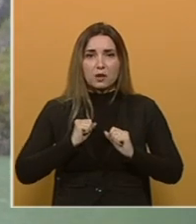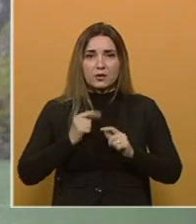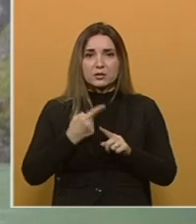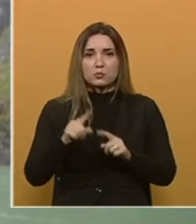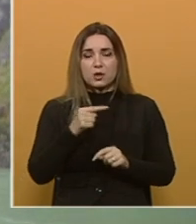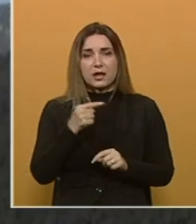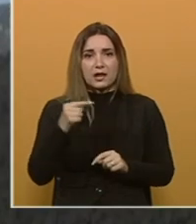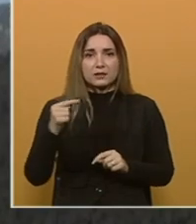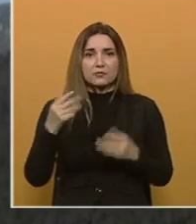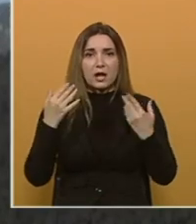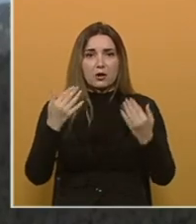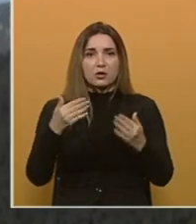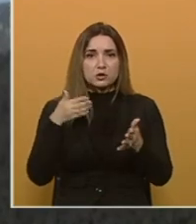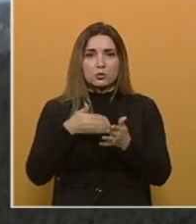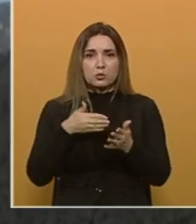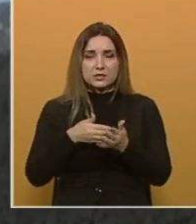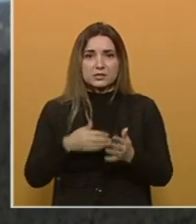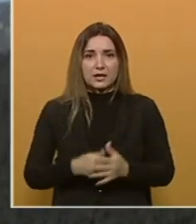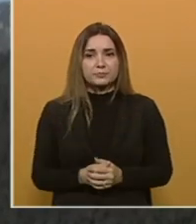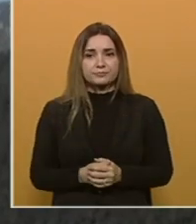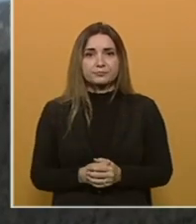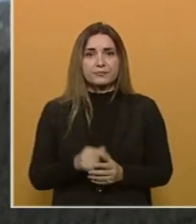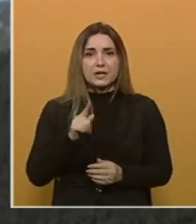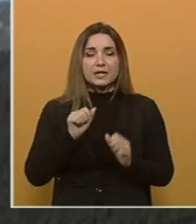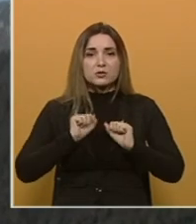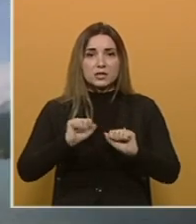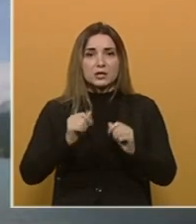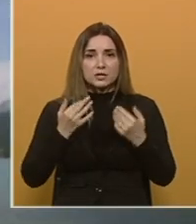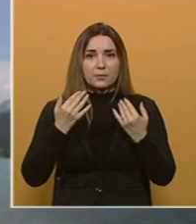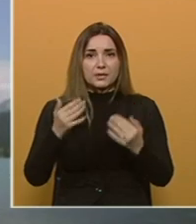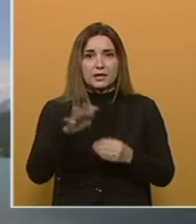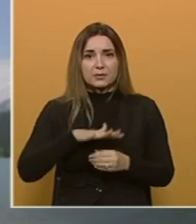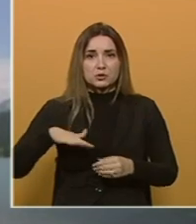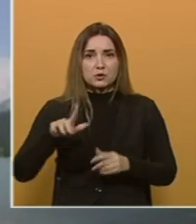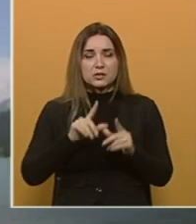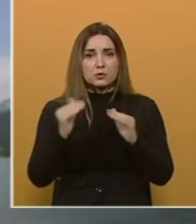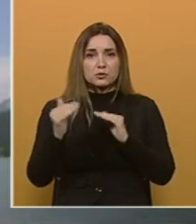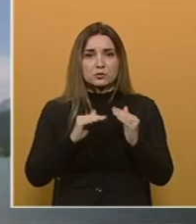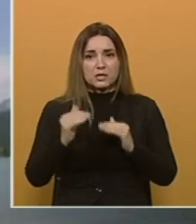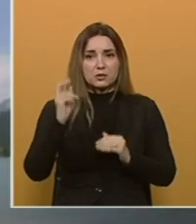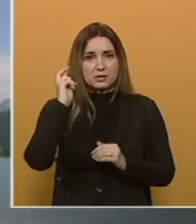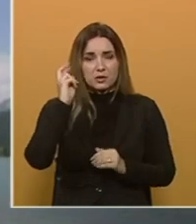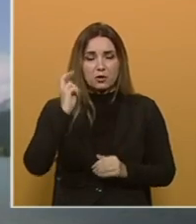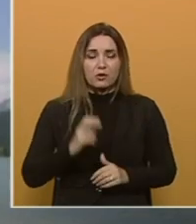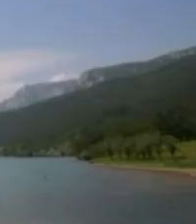zbog negativnog ekološkog uticaja u neposrednoj okolini i u zaštićenim prirodnim zonama u susjednoj Crnoj Gori.